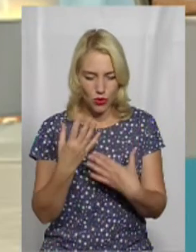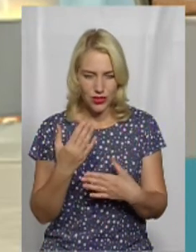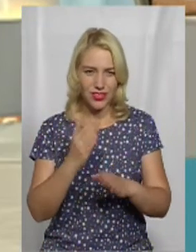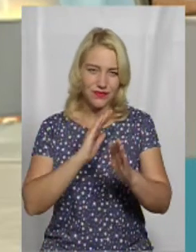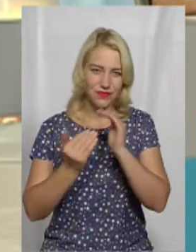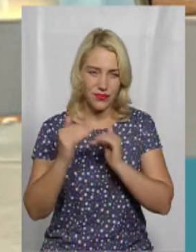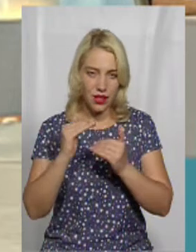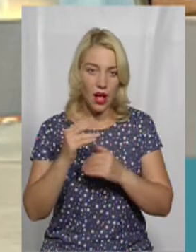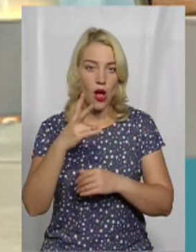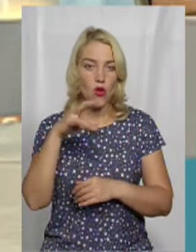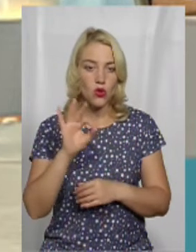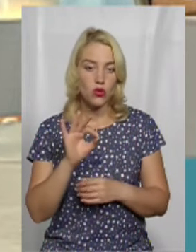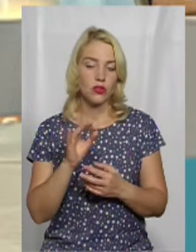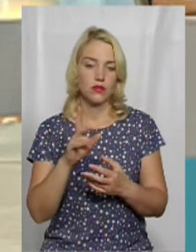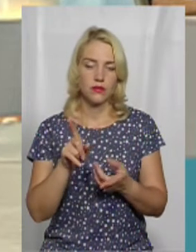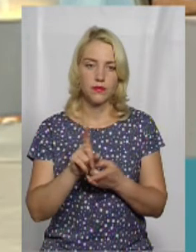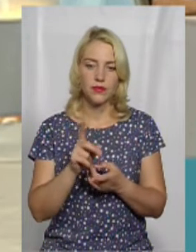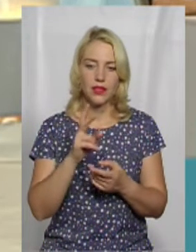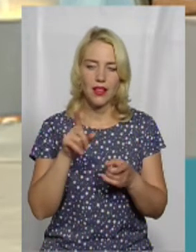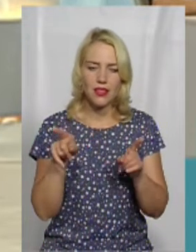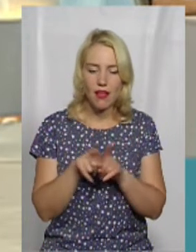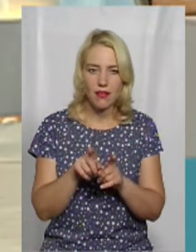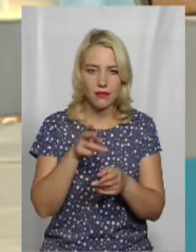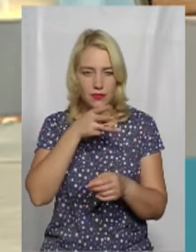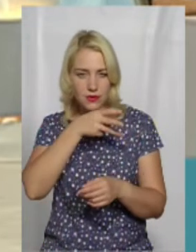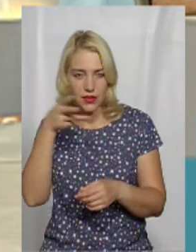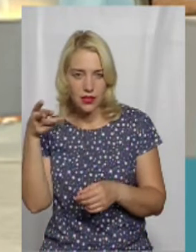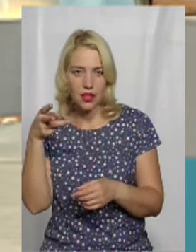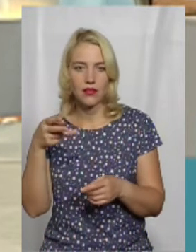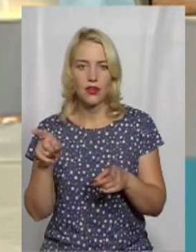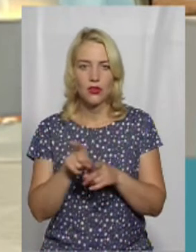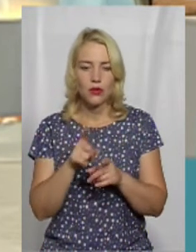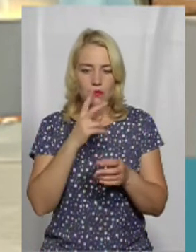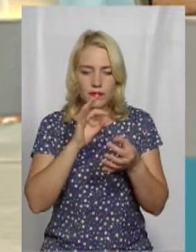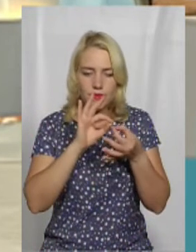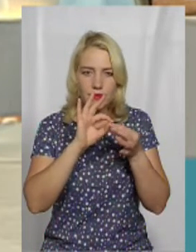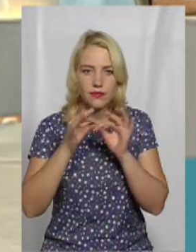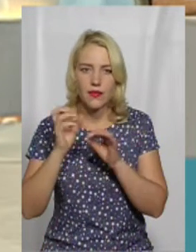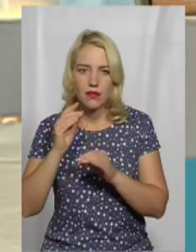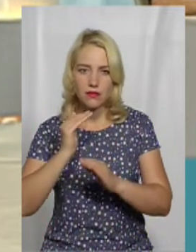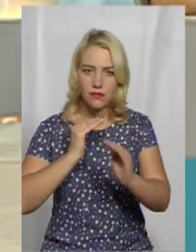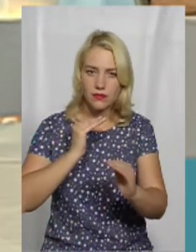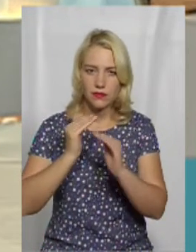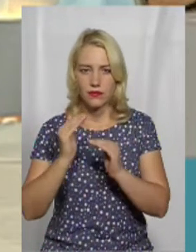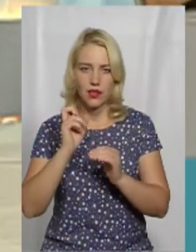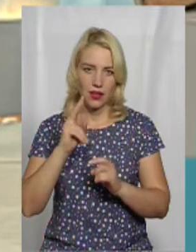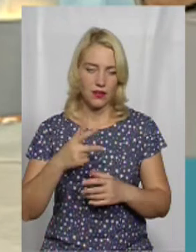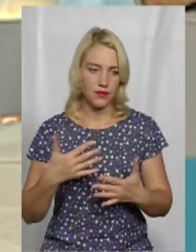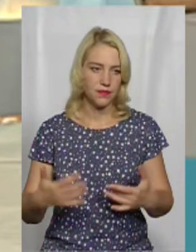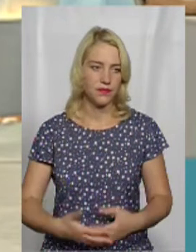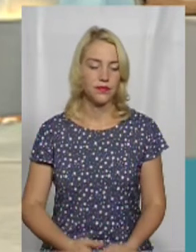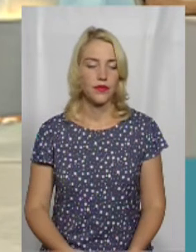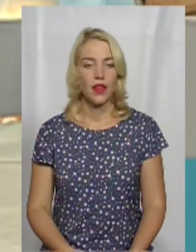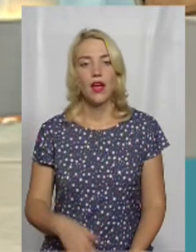і прийомів, але під таким ракурсом і в такій динамічності, щоб екшн реально розкривався в деталях. Я роблю висновок, що